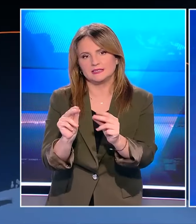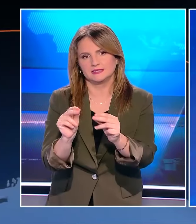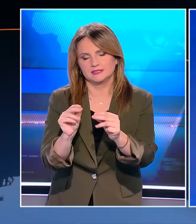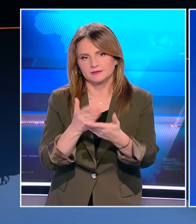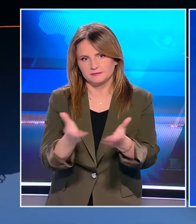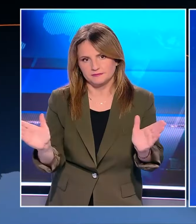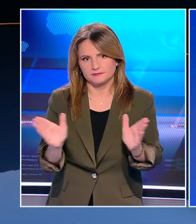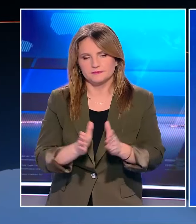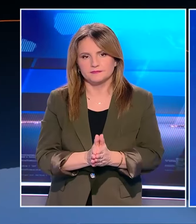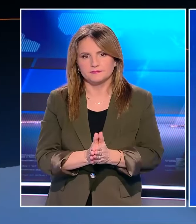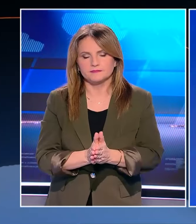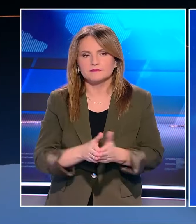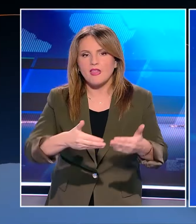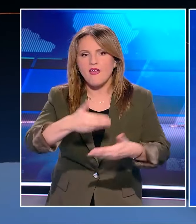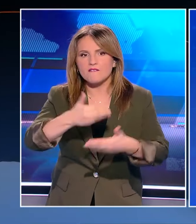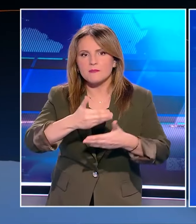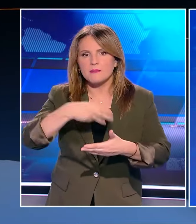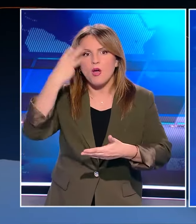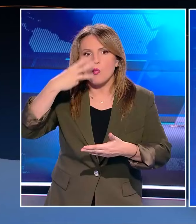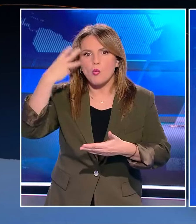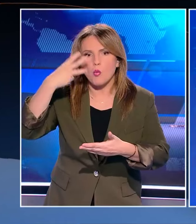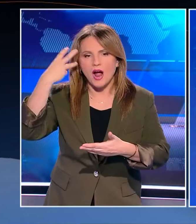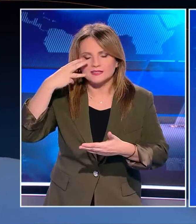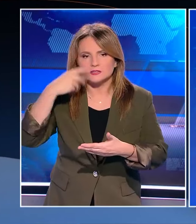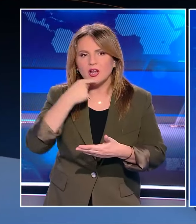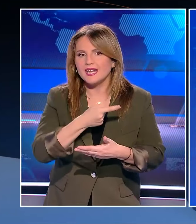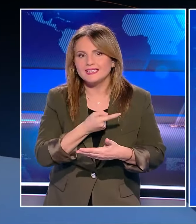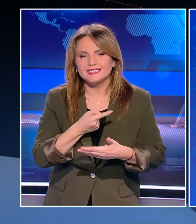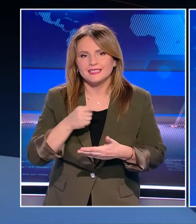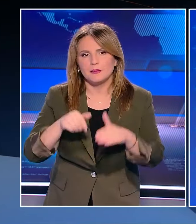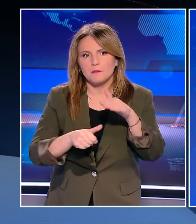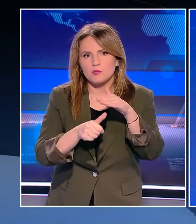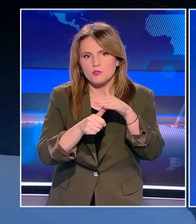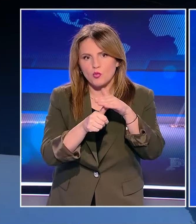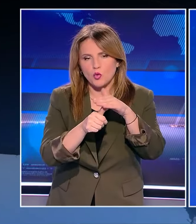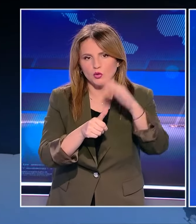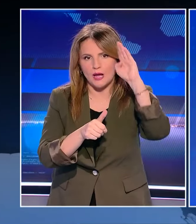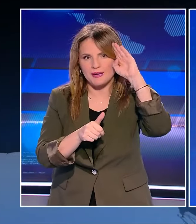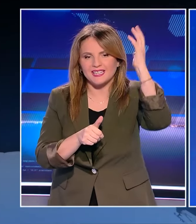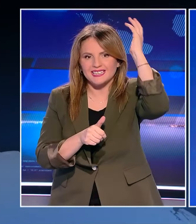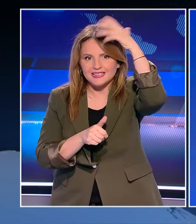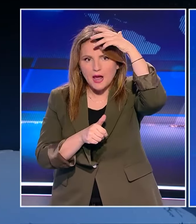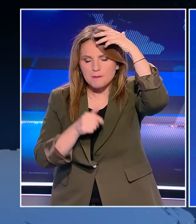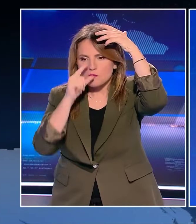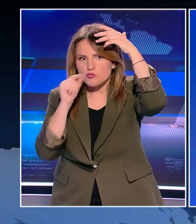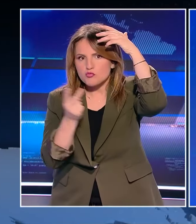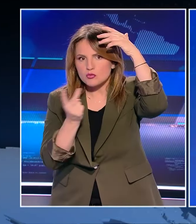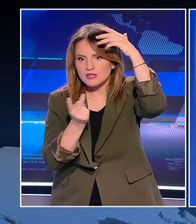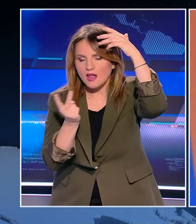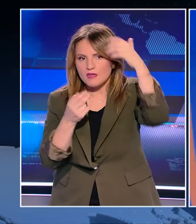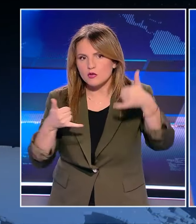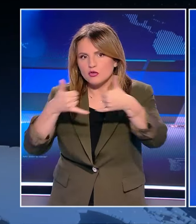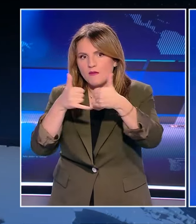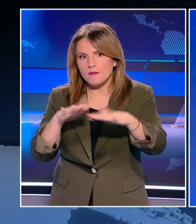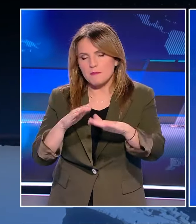Δημοσίευμα της Washington Post κάνει λόγο για τηλεφωνική επικοινωνία Τραμπ-Πούτιν Που πραγματοποιήθηκε την περασμένη